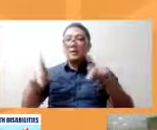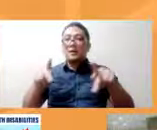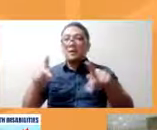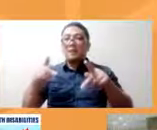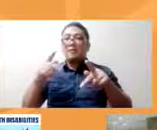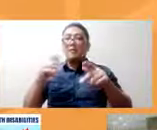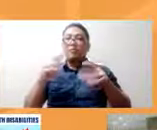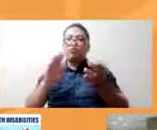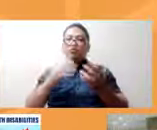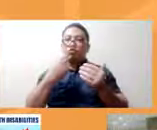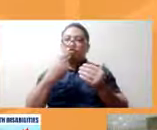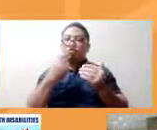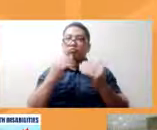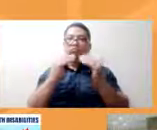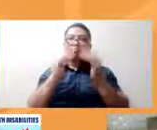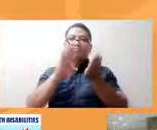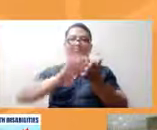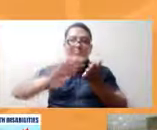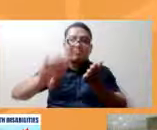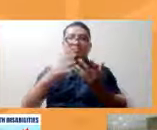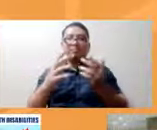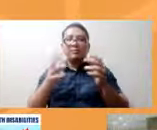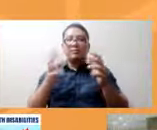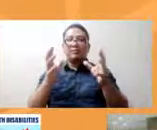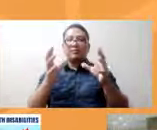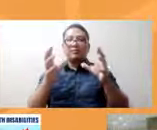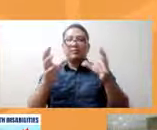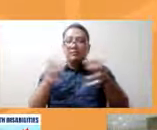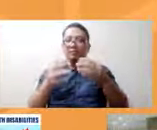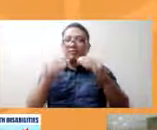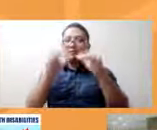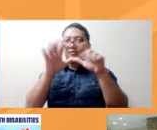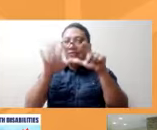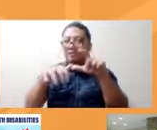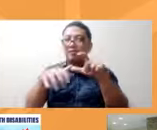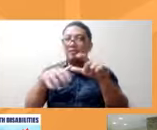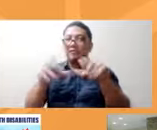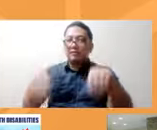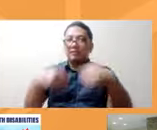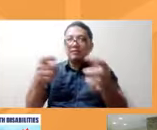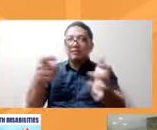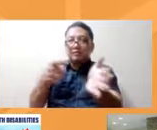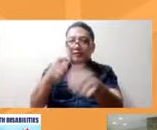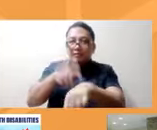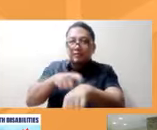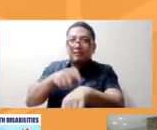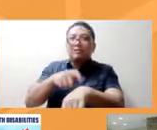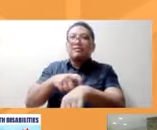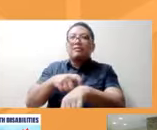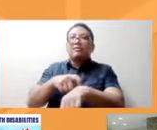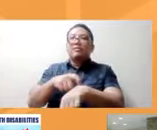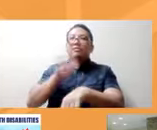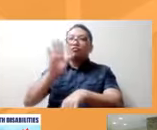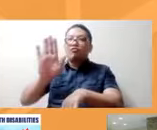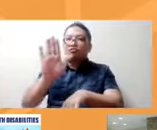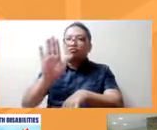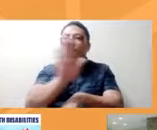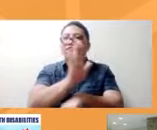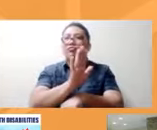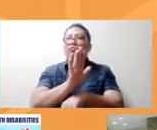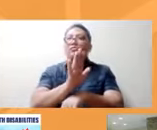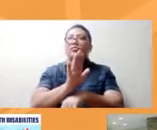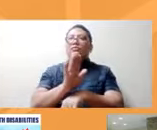kami may may kapansanan na mabigyan ng panahon sa inyong outfit